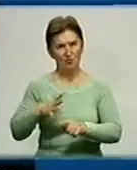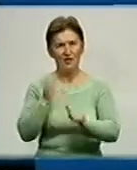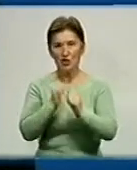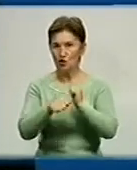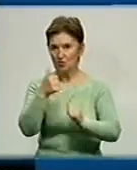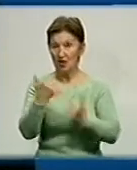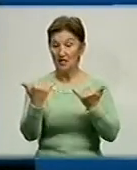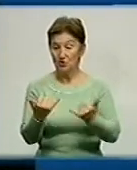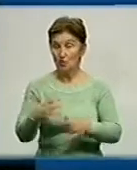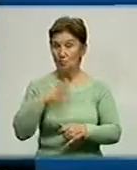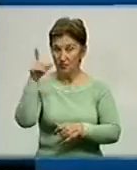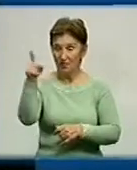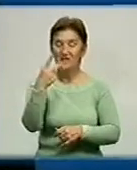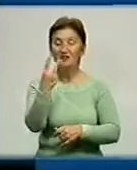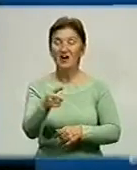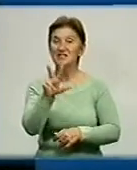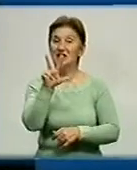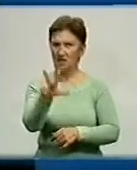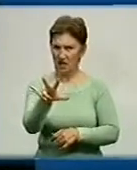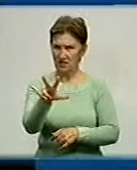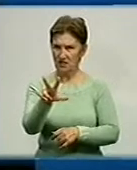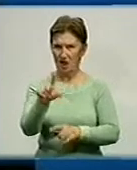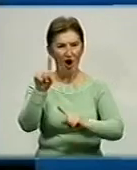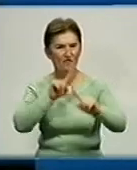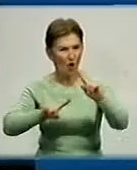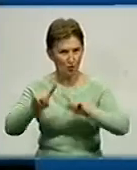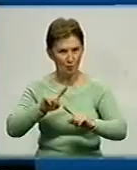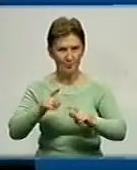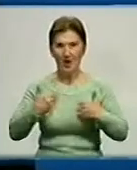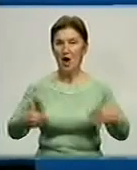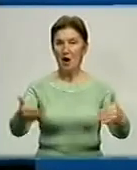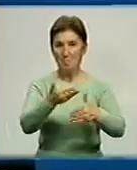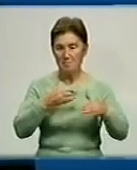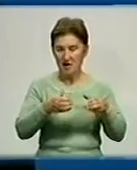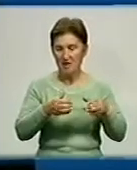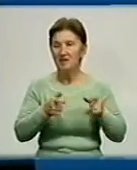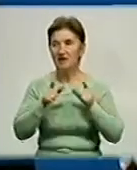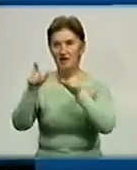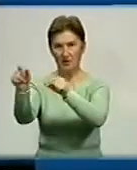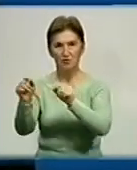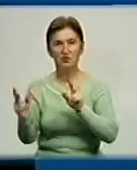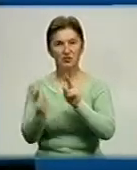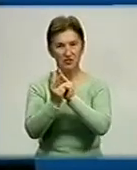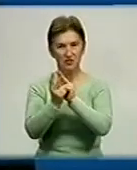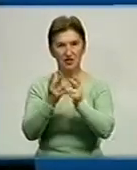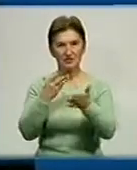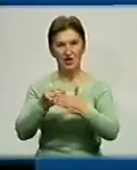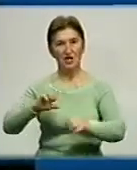23-й форум. Ми їхали з очікуваннями зустріти своїх друзів,